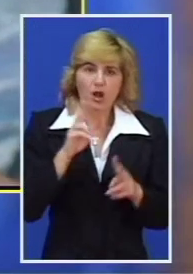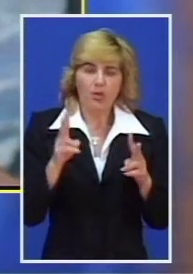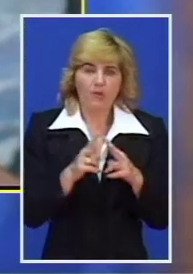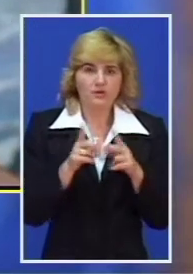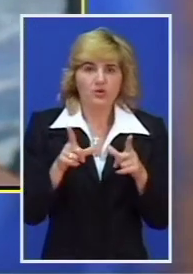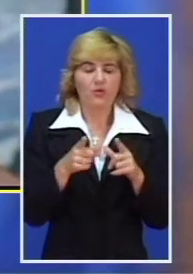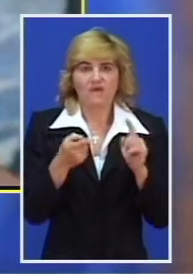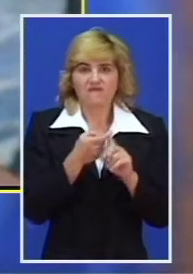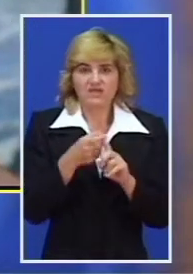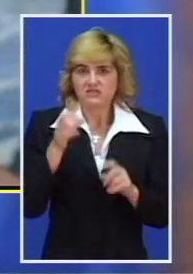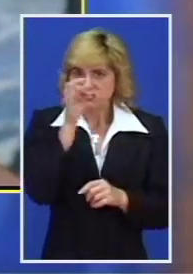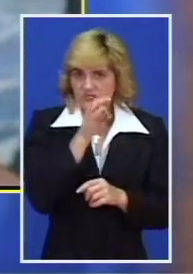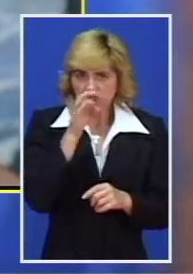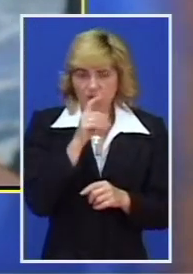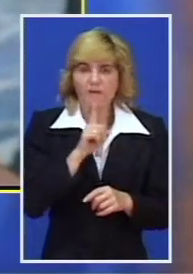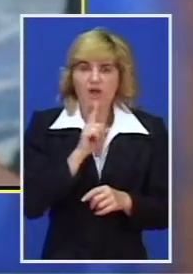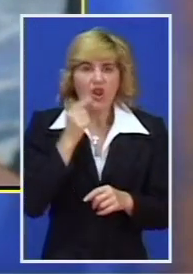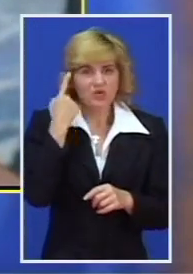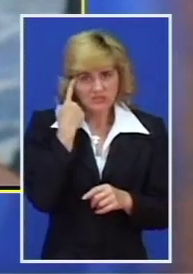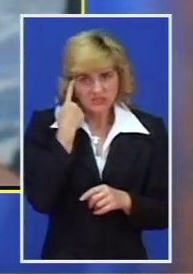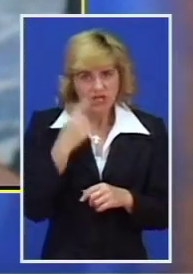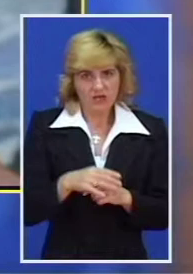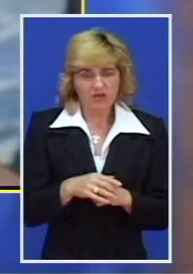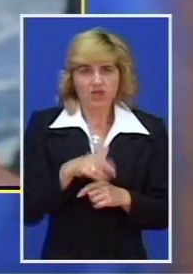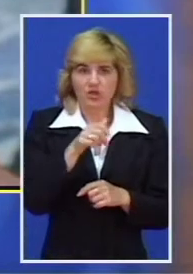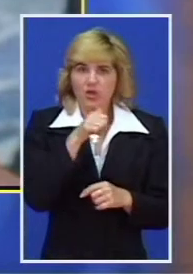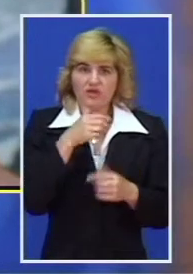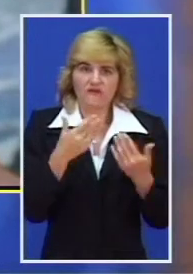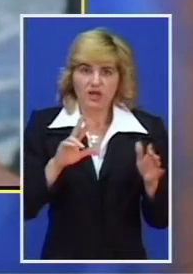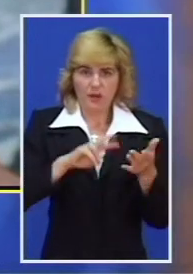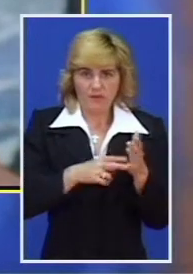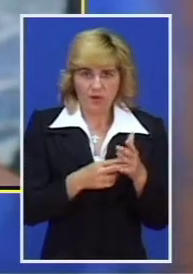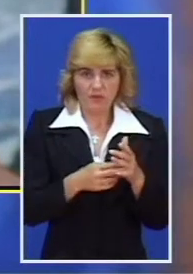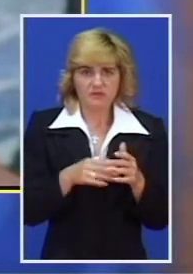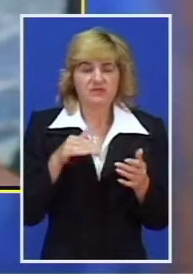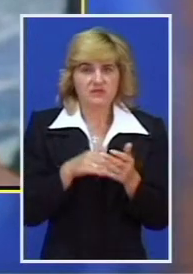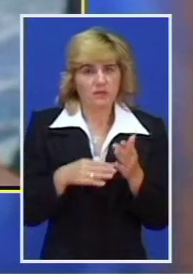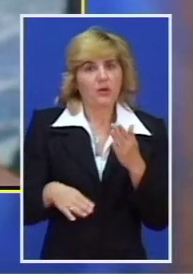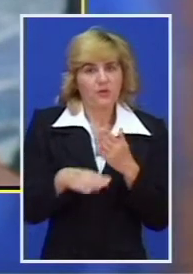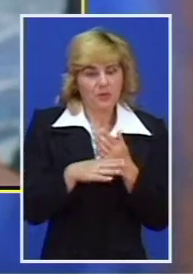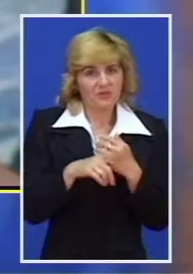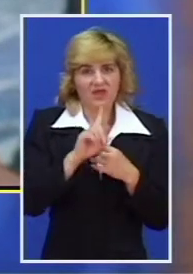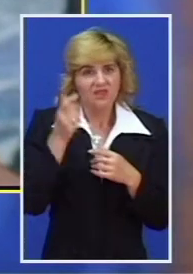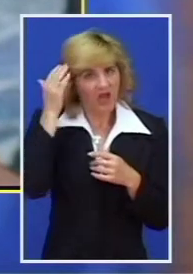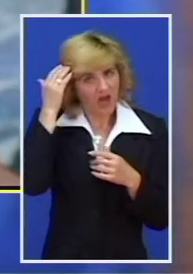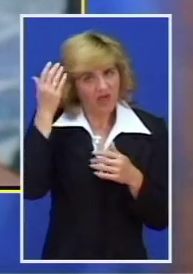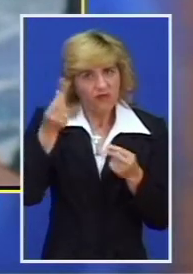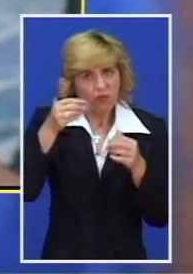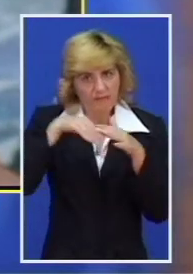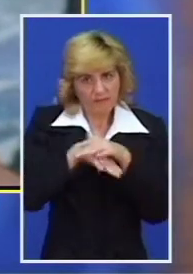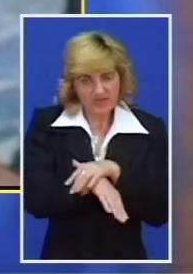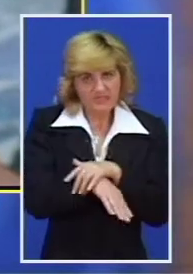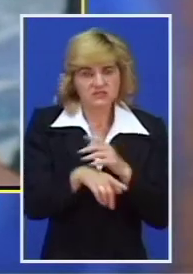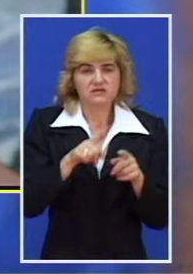problemu, a da o drogama vrlo malo znaju. Sa problemom narkomanije treba se suočiti, a ne stavljati glavu u pesak, jer je